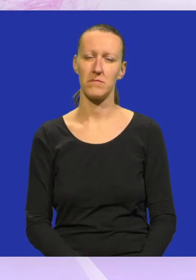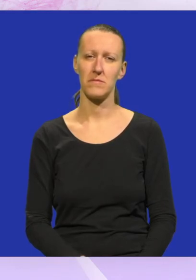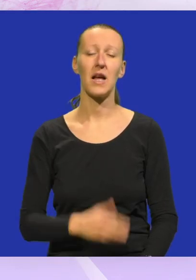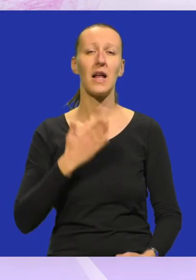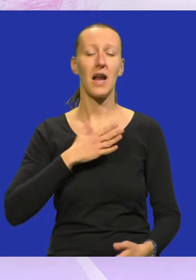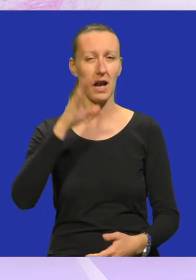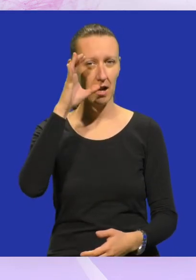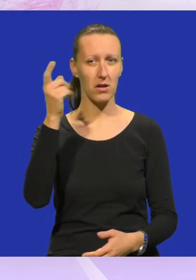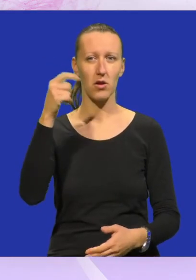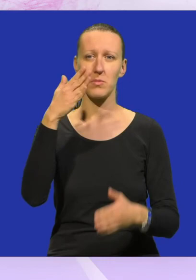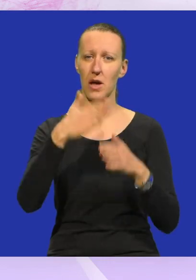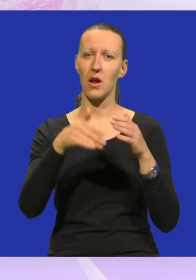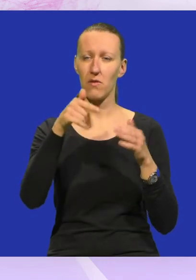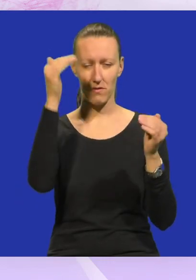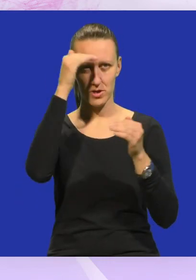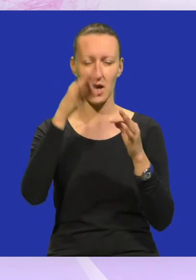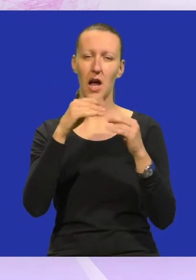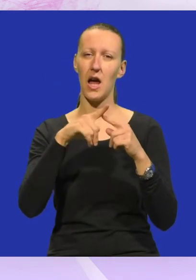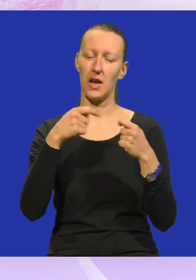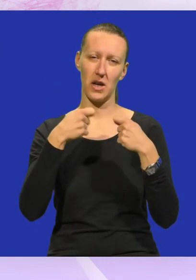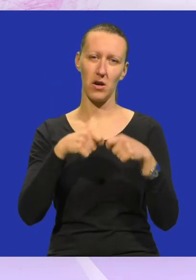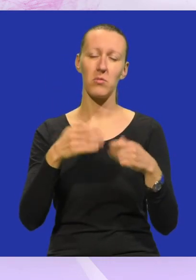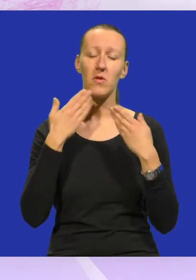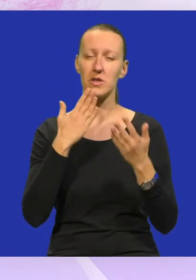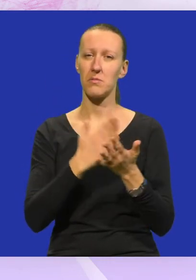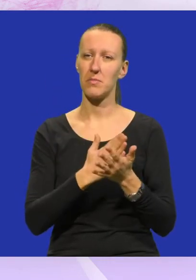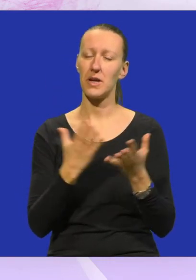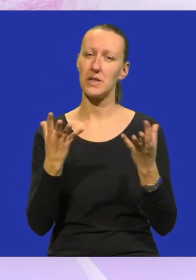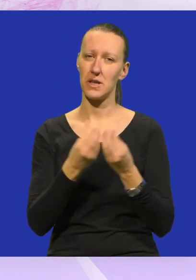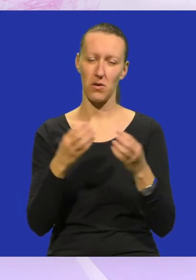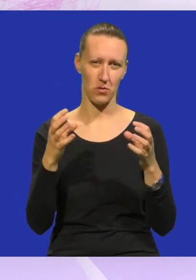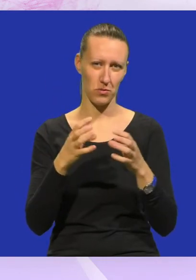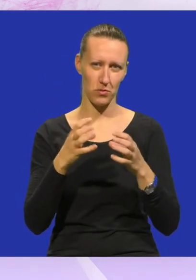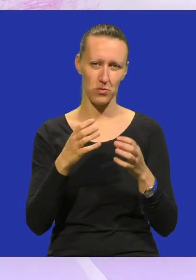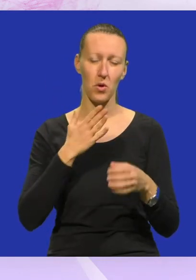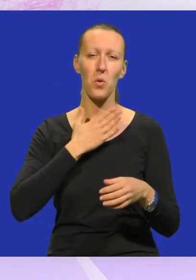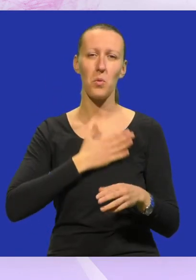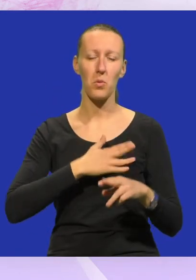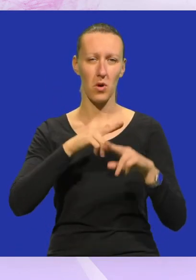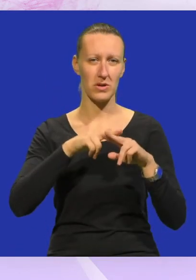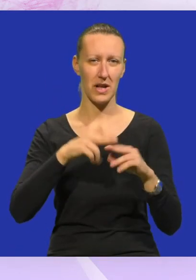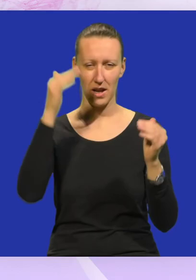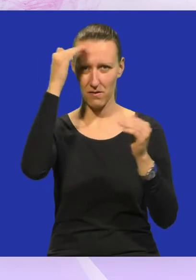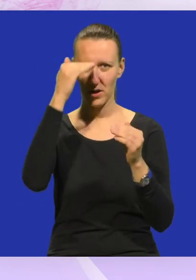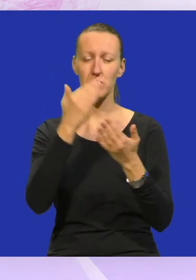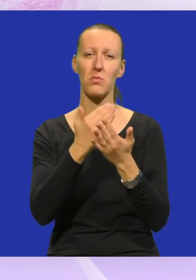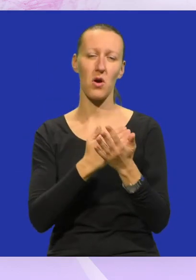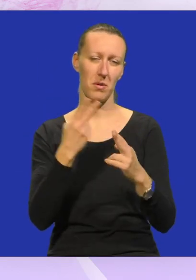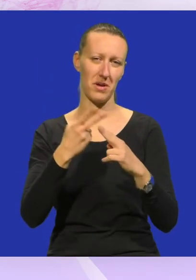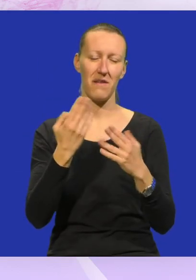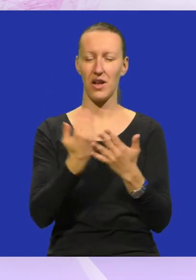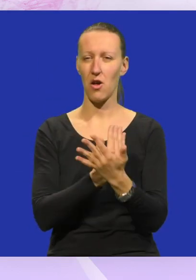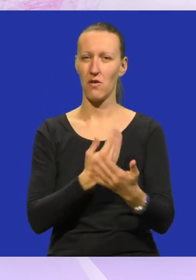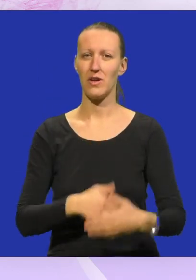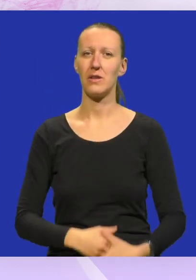Dragi gledatelji, stigli smo na kraj večerašnjeg Arklub. Hvala vam što ste bili u našem društvu. Želimo vam ugodan ostatak večeri uz program